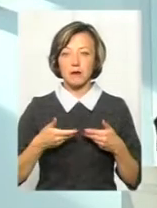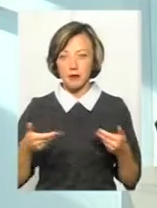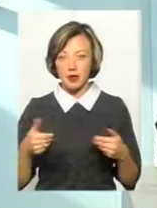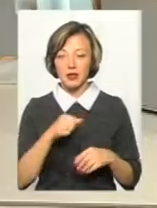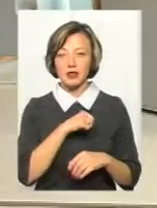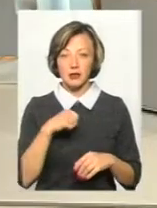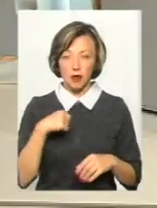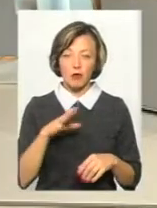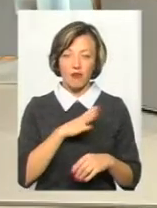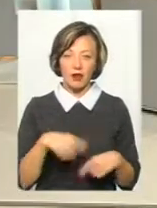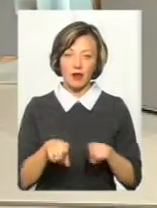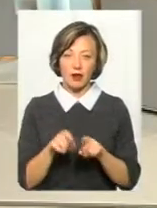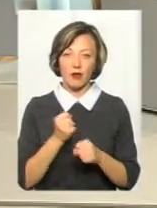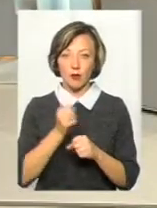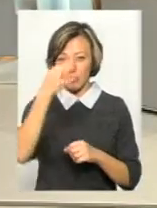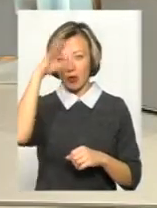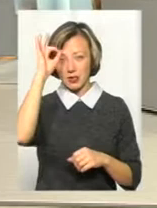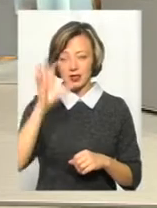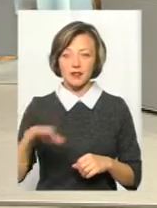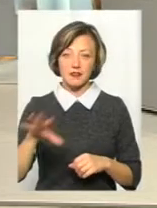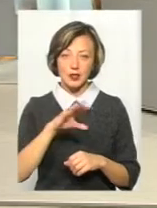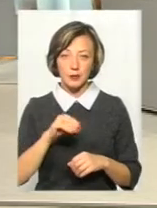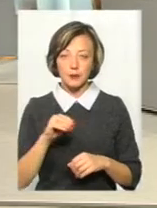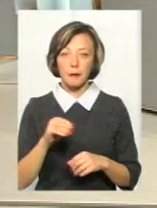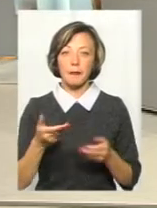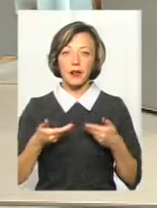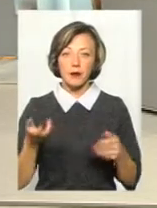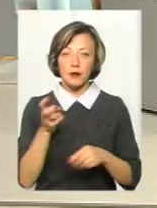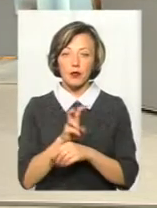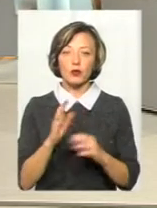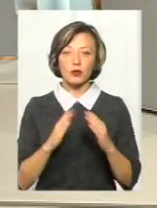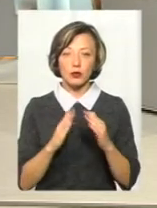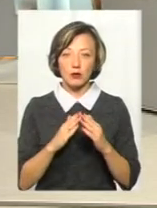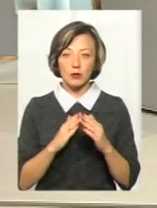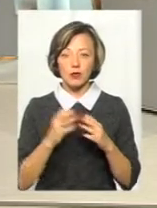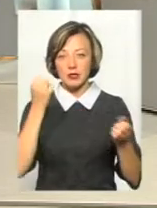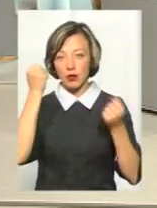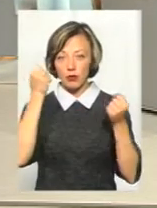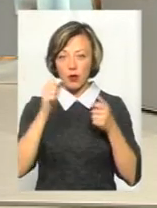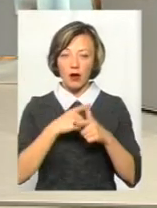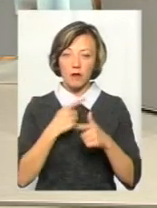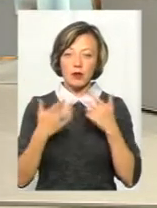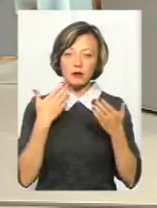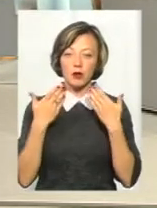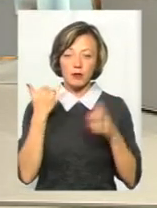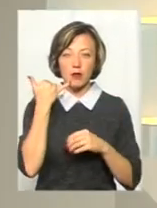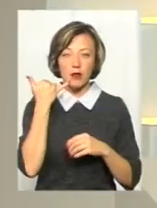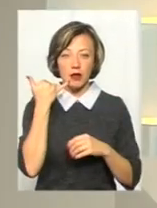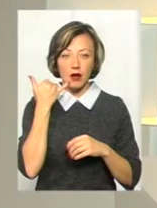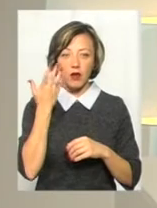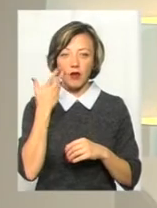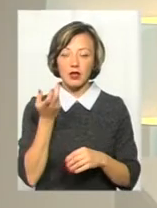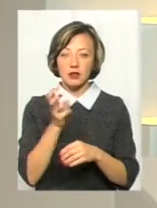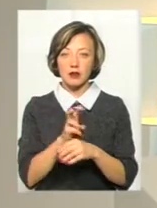самі, буваємо так, і поліцейські, всі. Ми приходимо додому, заклопотані, або спілкуємося по мобільному телефону, коли